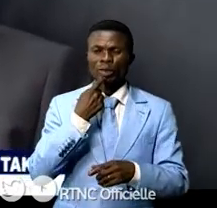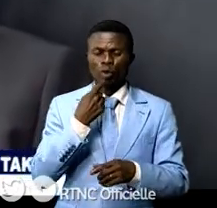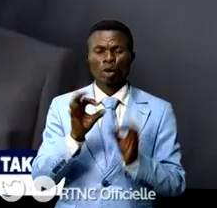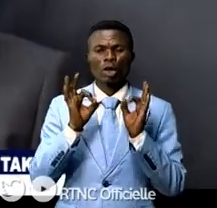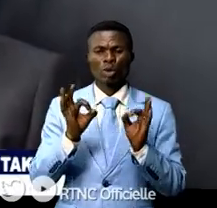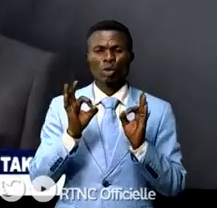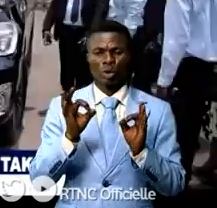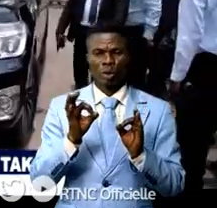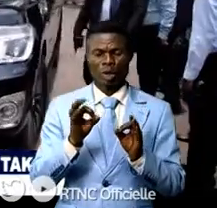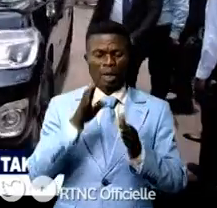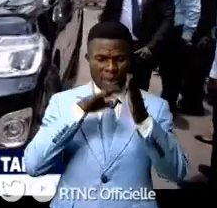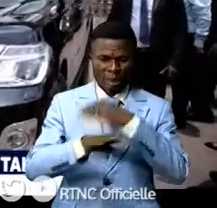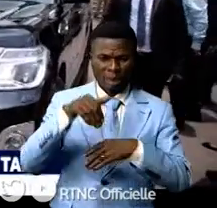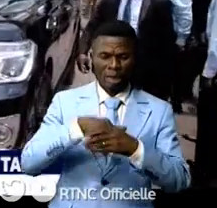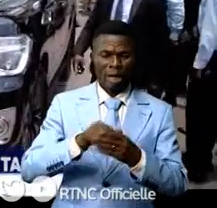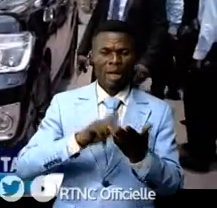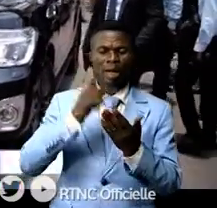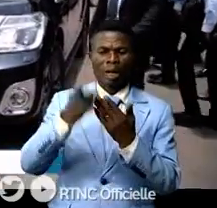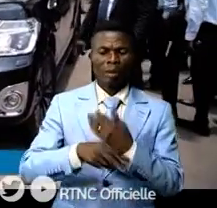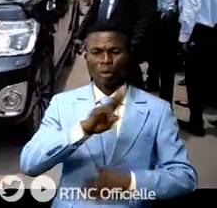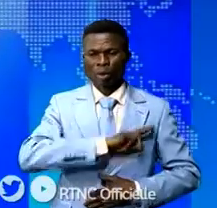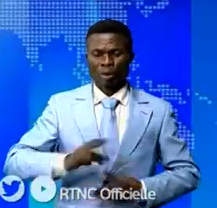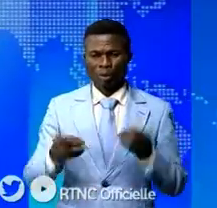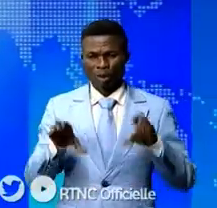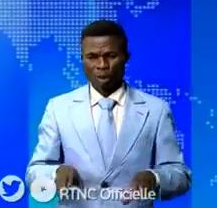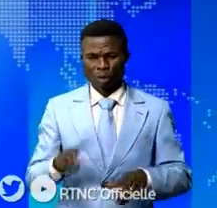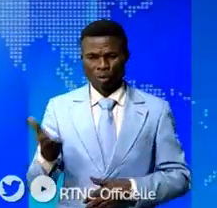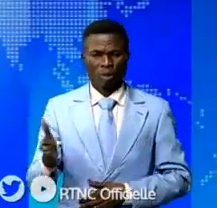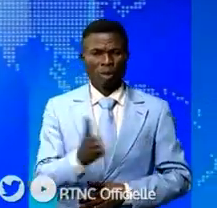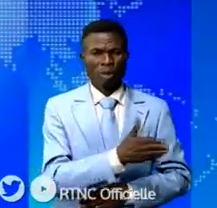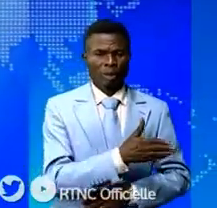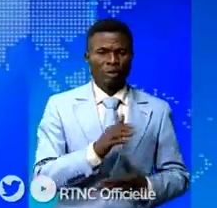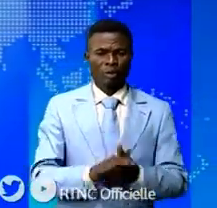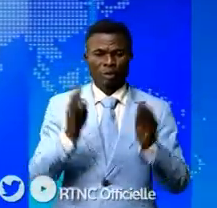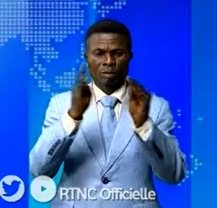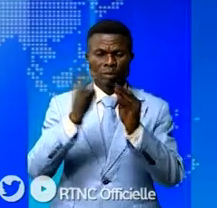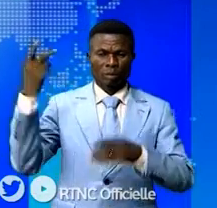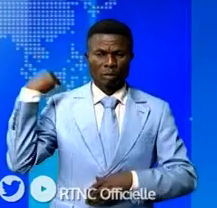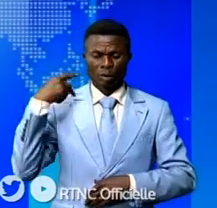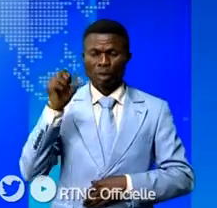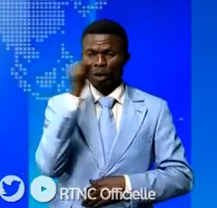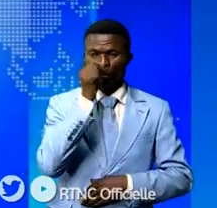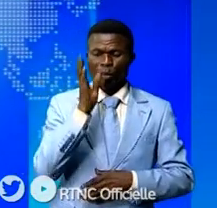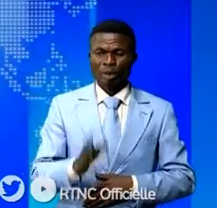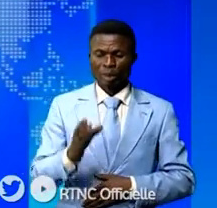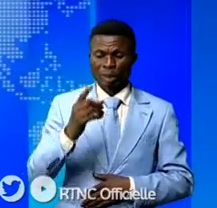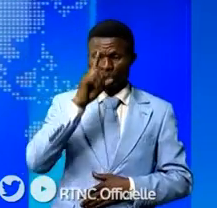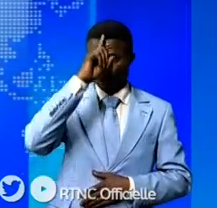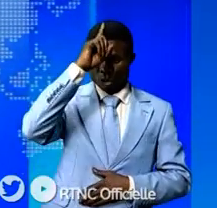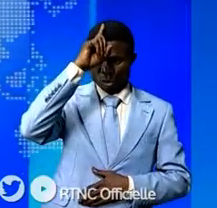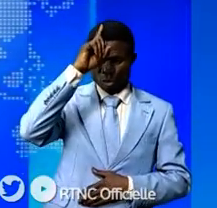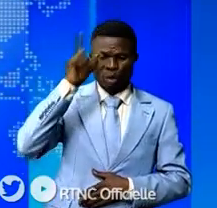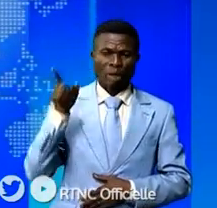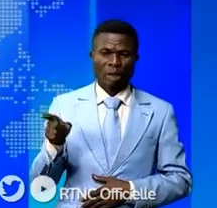histoire, qui sera inscrite dans les annales de la République. Et à l'Assemblée nationale,'artiste musicien Noël Nguyen